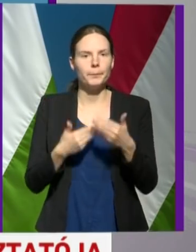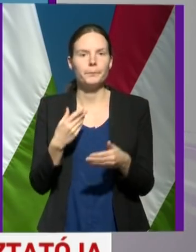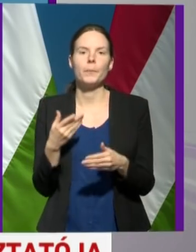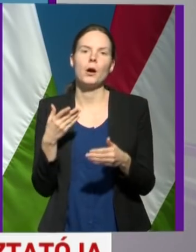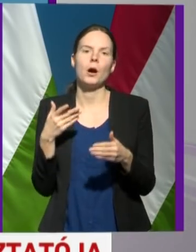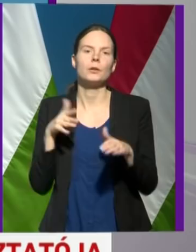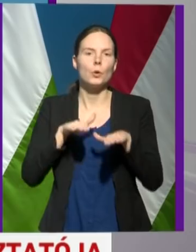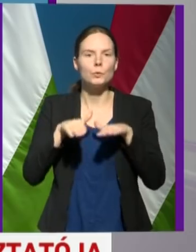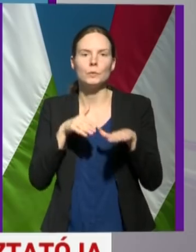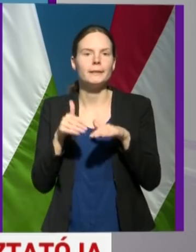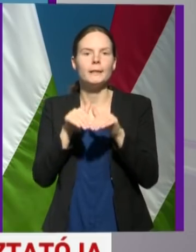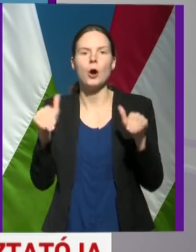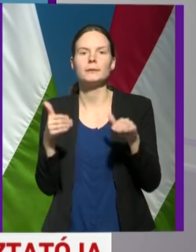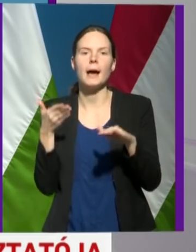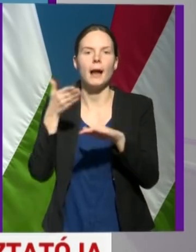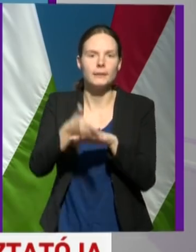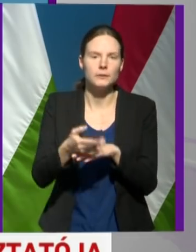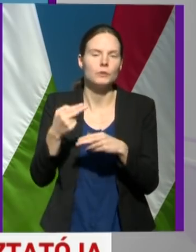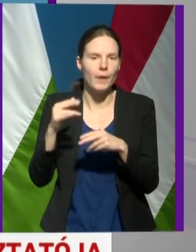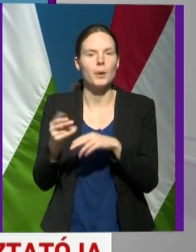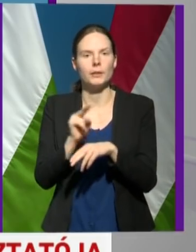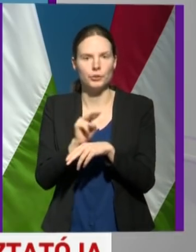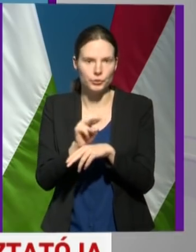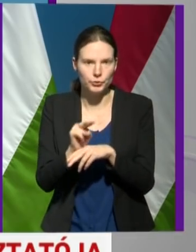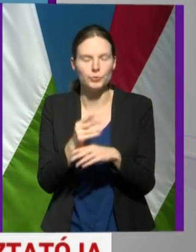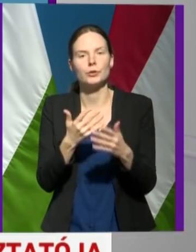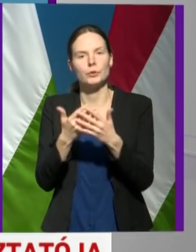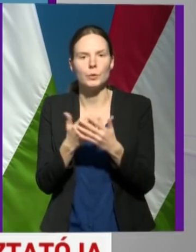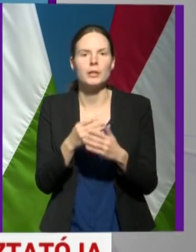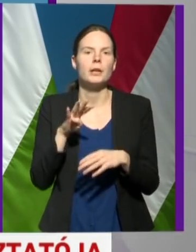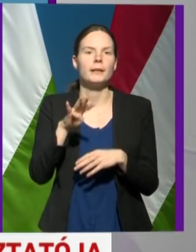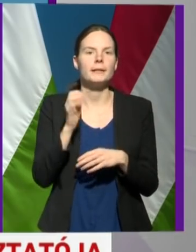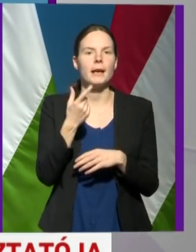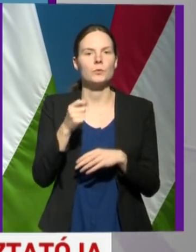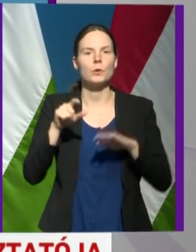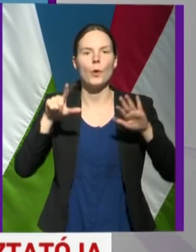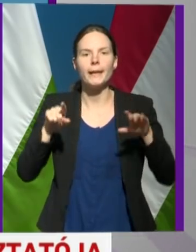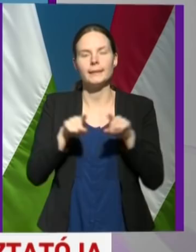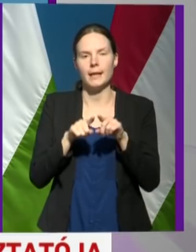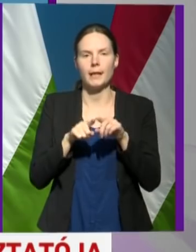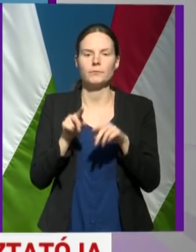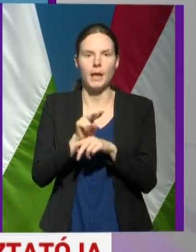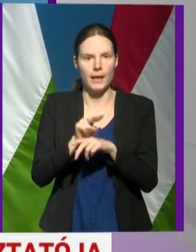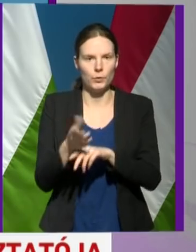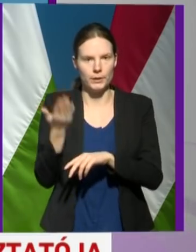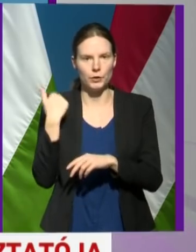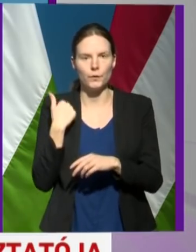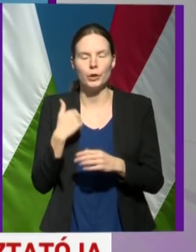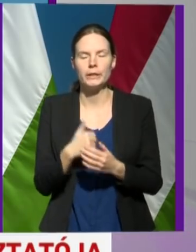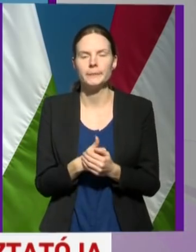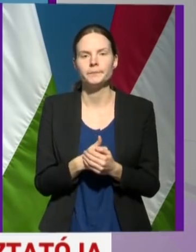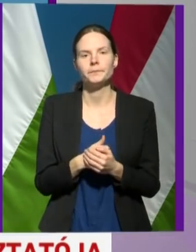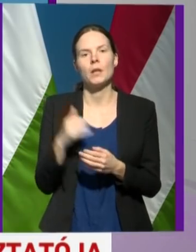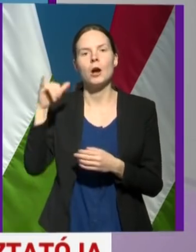határátkelő heken az ellenőrzések és a szűrések végrehajtása. 427 ilyen ellenőrzést hajtottunk végre, a